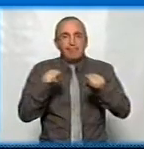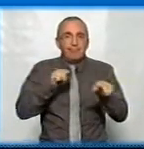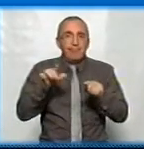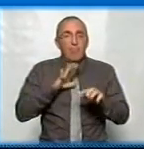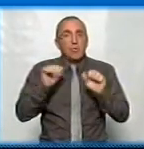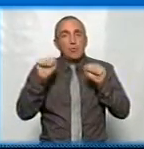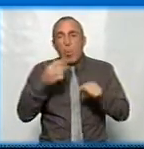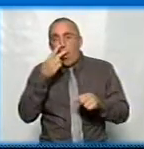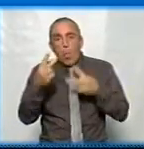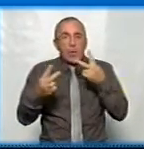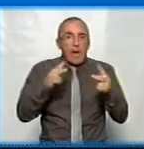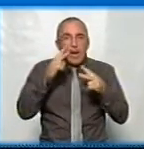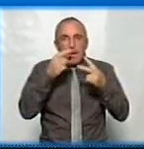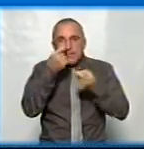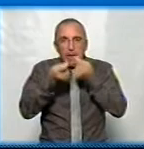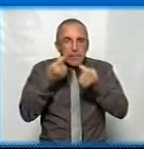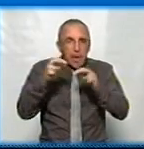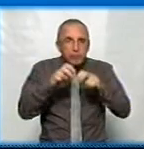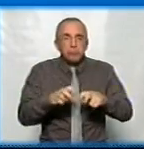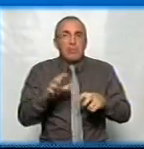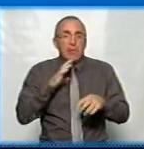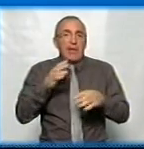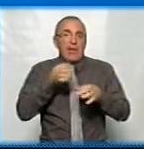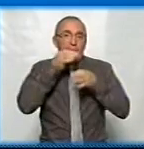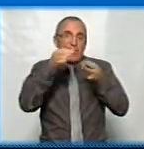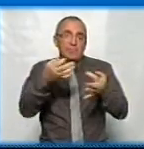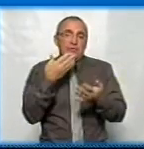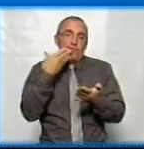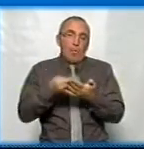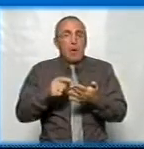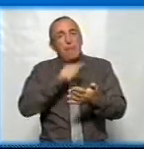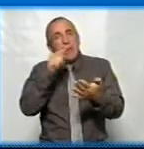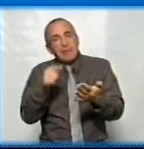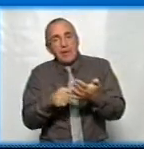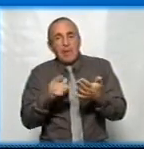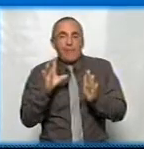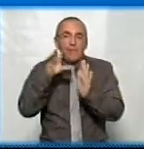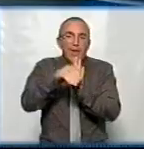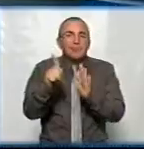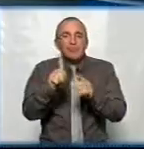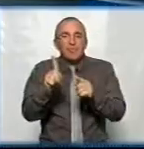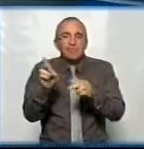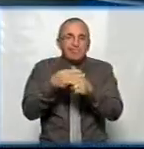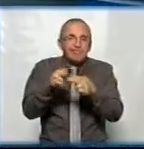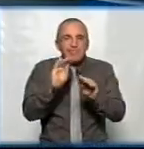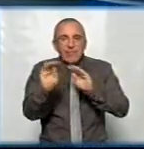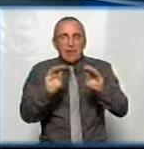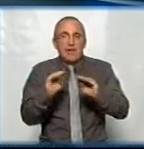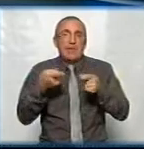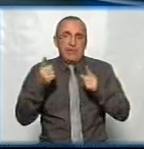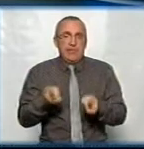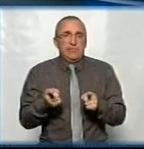змога їх оглянути детально, і потім висловити свої питання, чи якісь внести корективи. Дійсно,